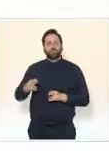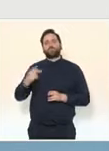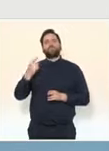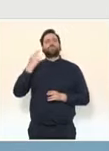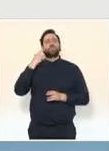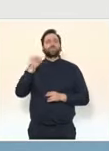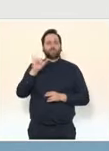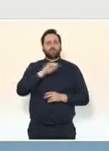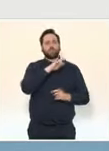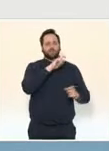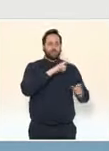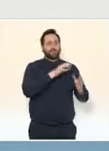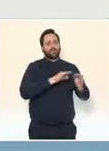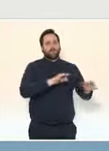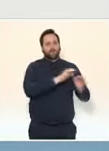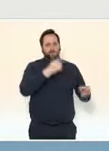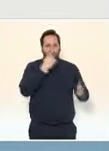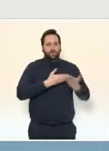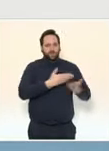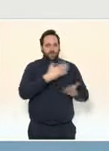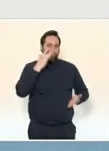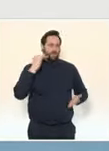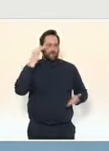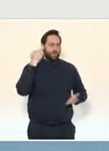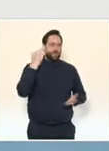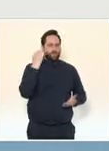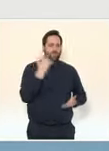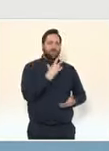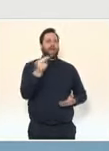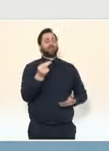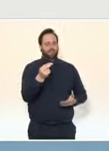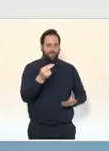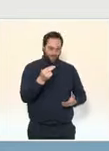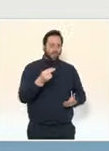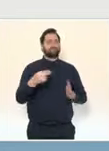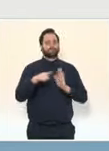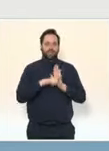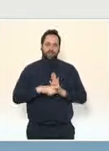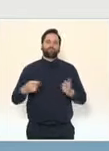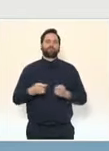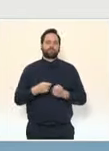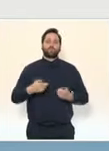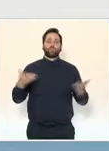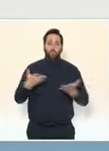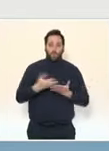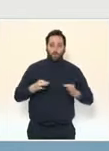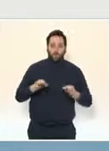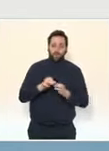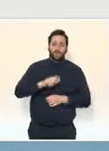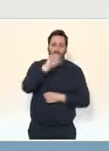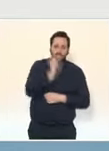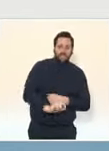jugée inquiétante du fait de la circulation de ces variants. Ces pays sont à ce jour le Brésil, le Chili,